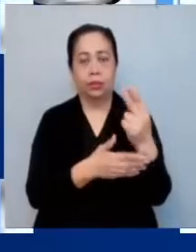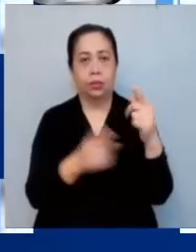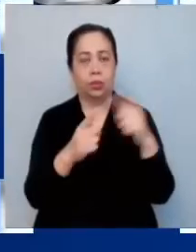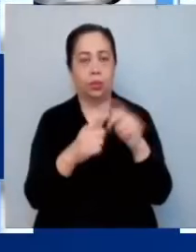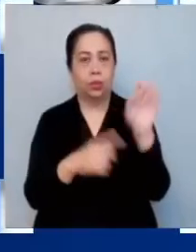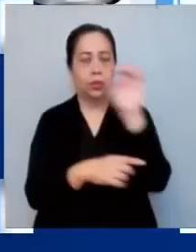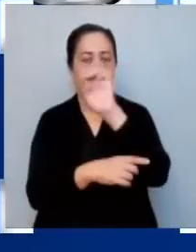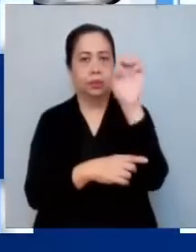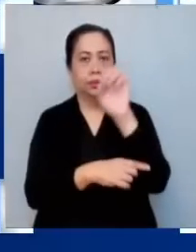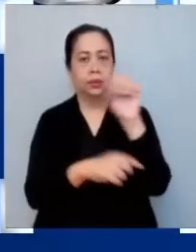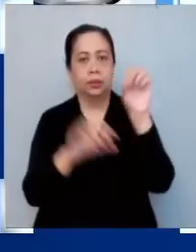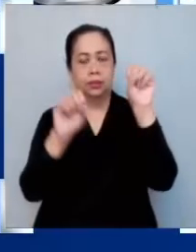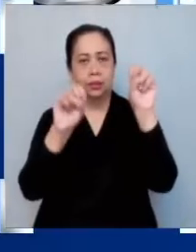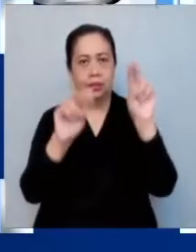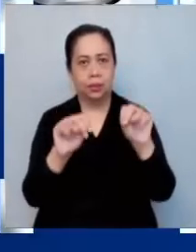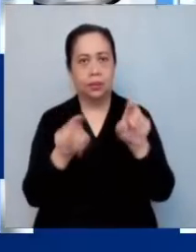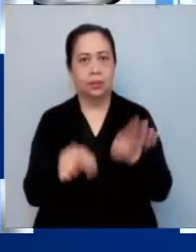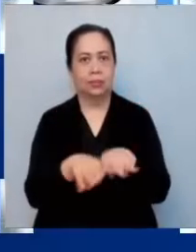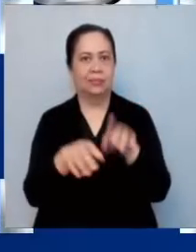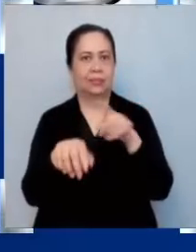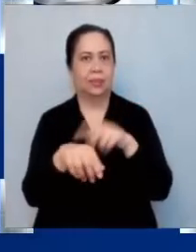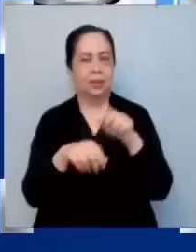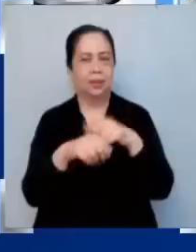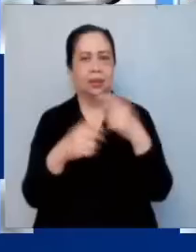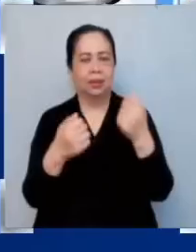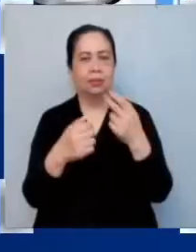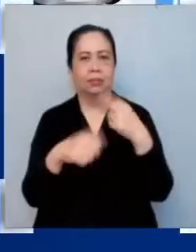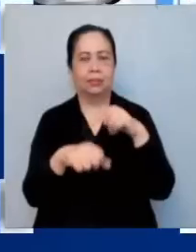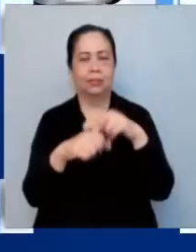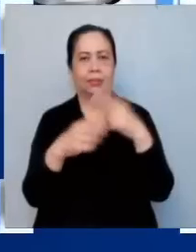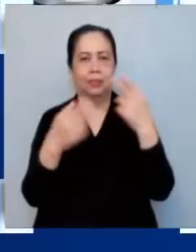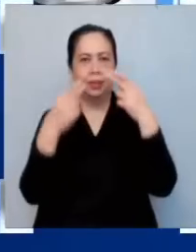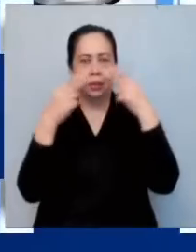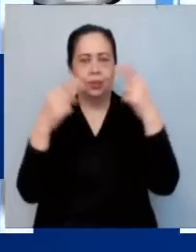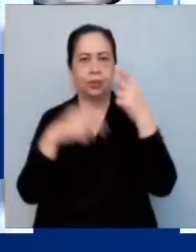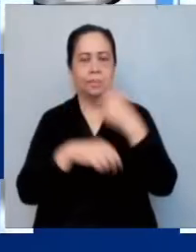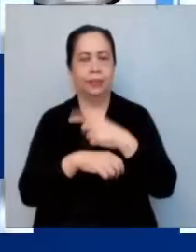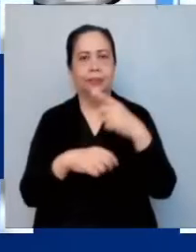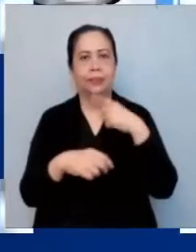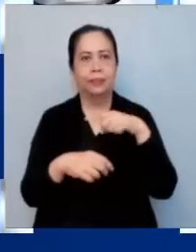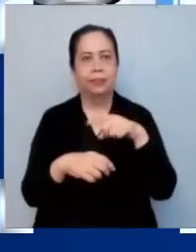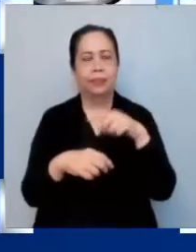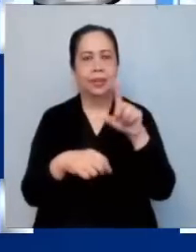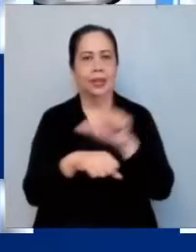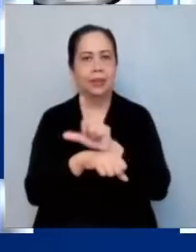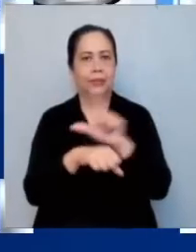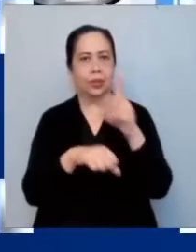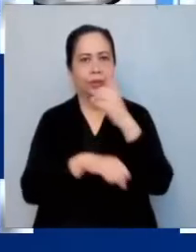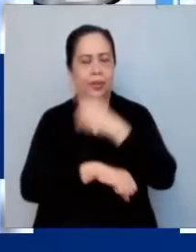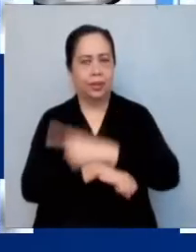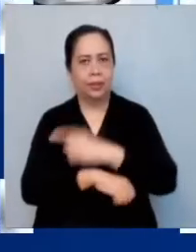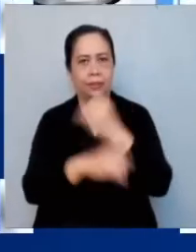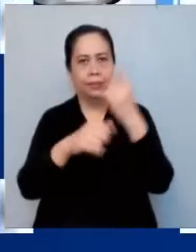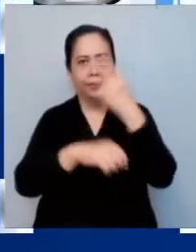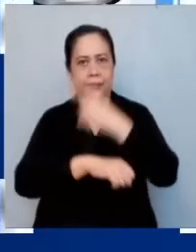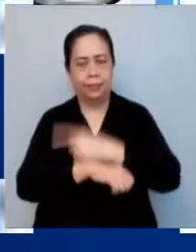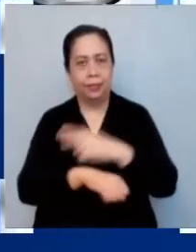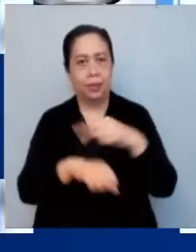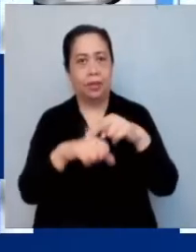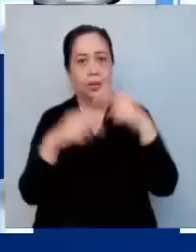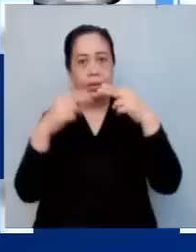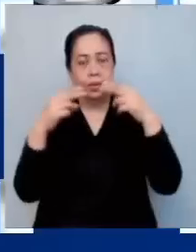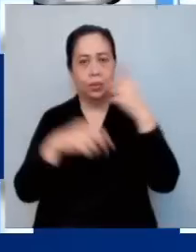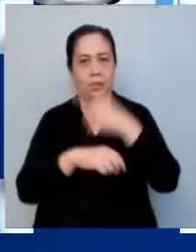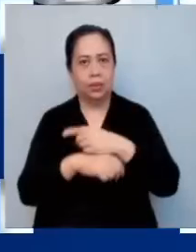na natuondin na Araw ng Kagitingan. Natapat naman ng lunes ang Labor Day, Independence Day, National Heroes Day at